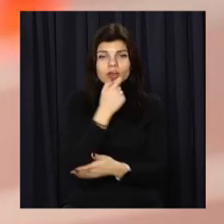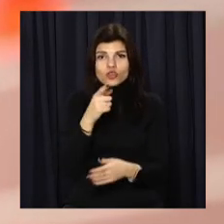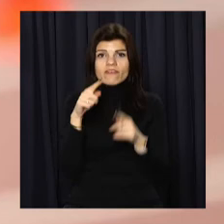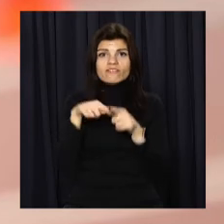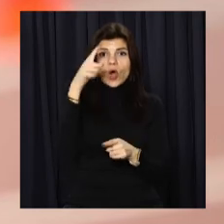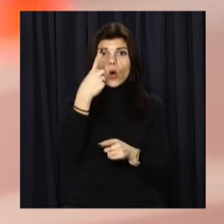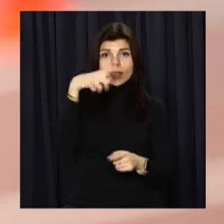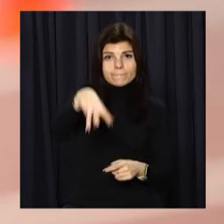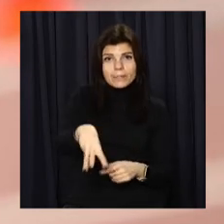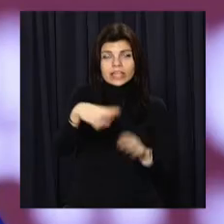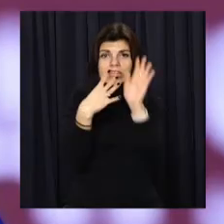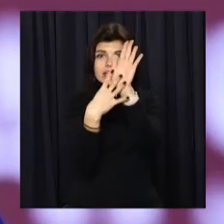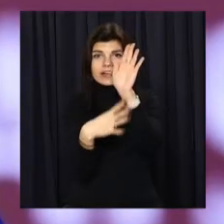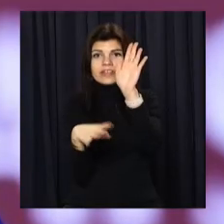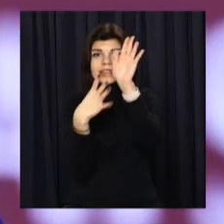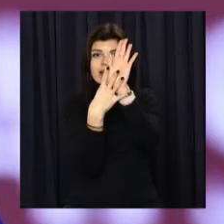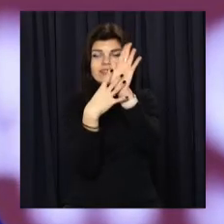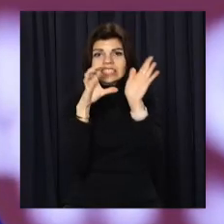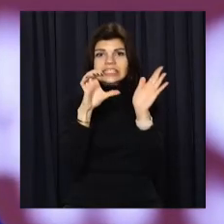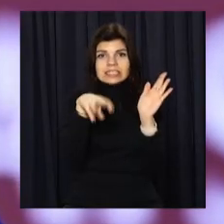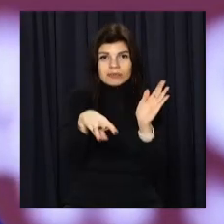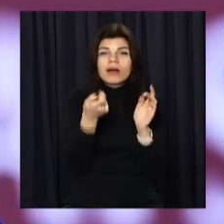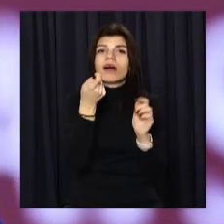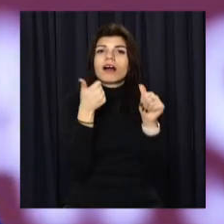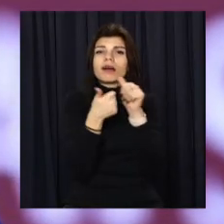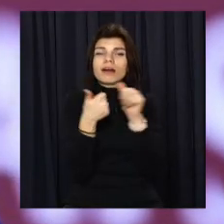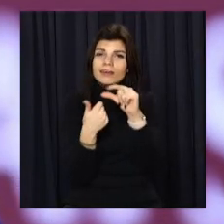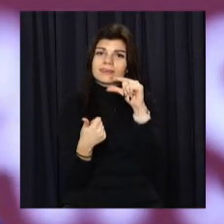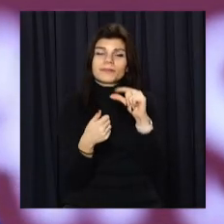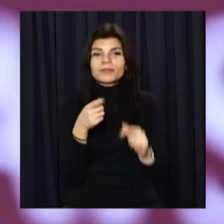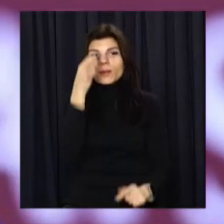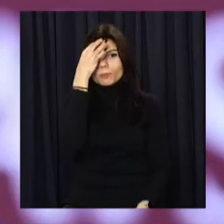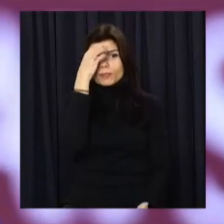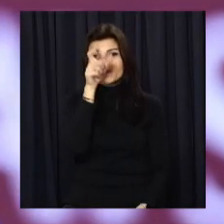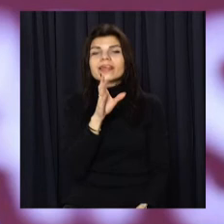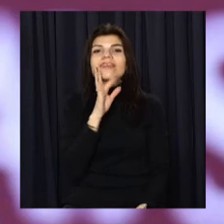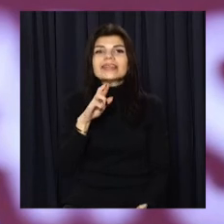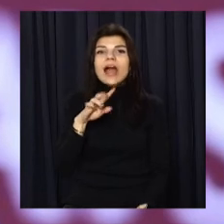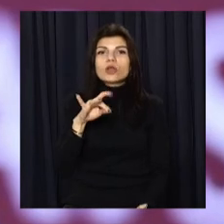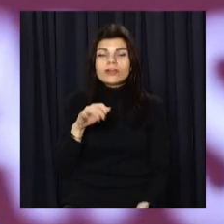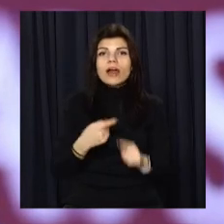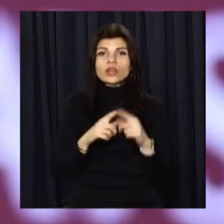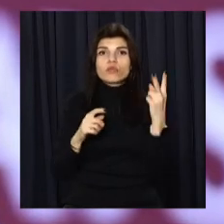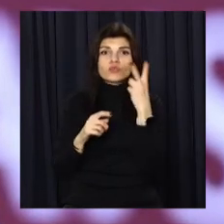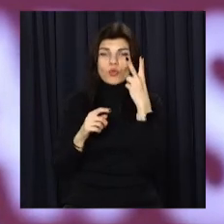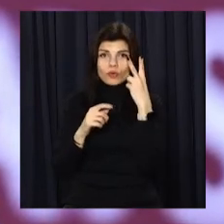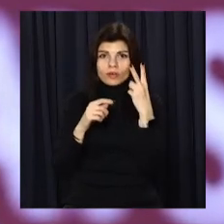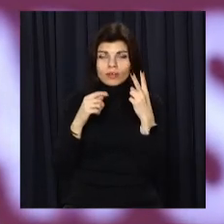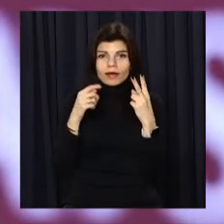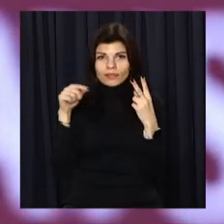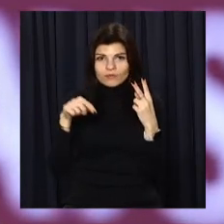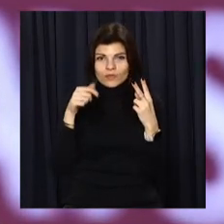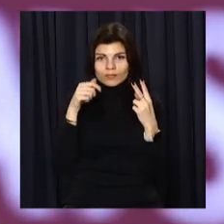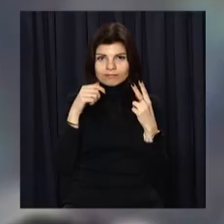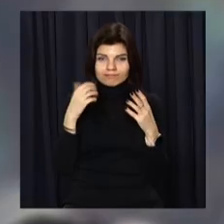висоту 1 метр 99 сантиметрів. Нагадаємо, для Ярослави Магучих це вже другий подіум у цьогорічному